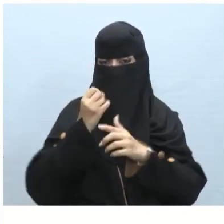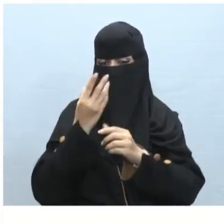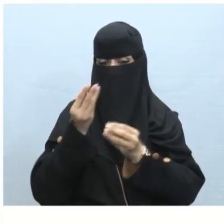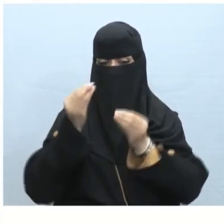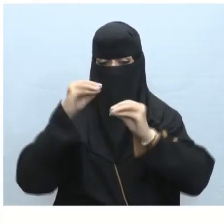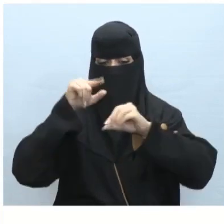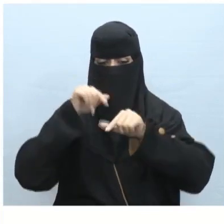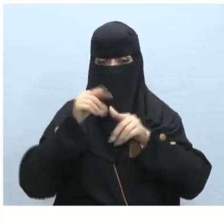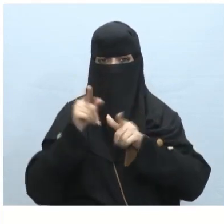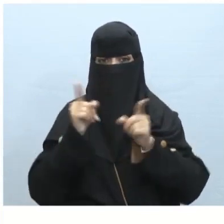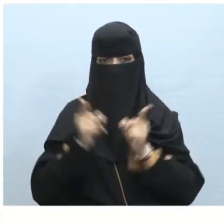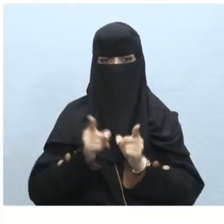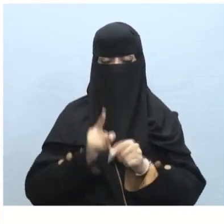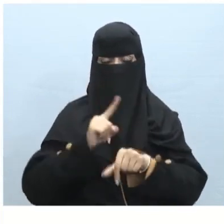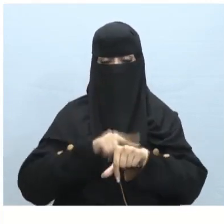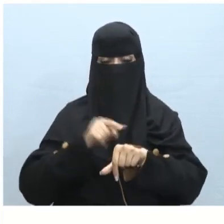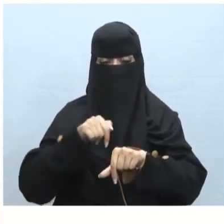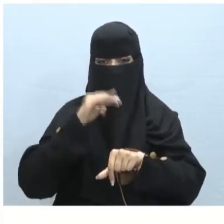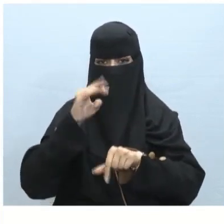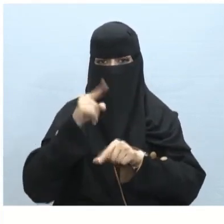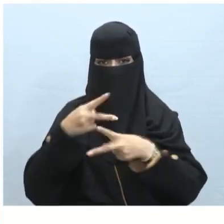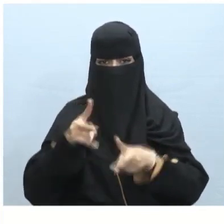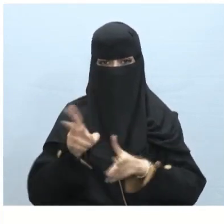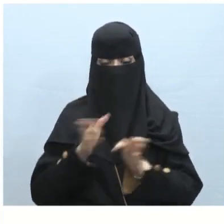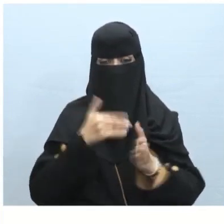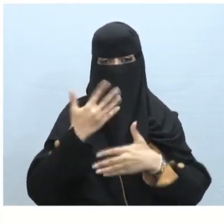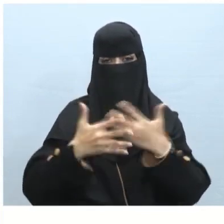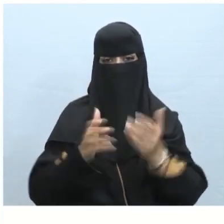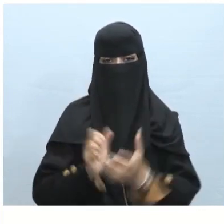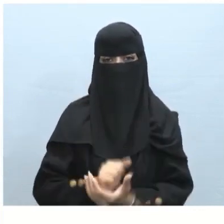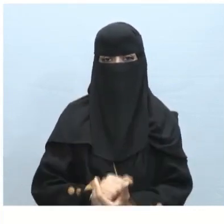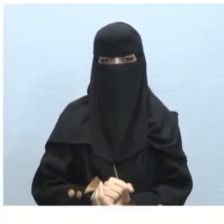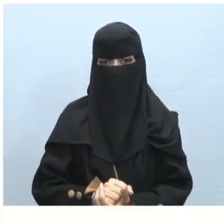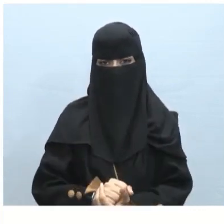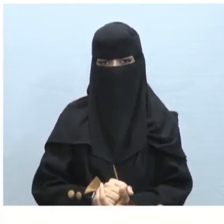أو تحديد وقت بداية الحركة